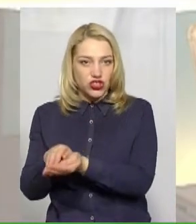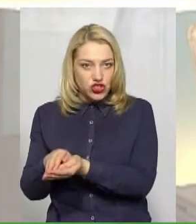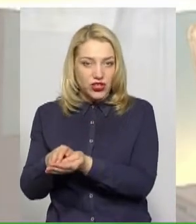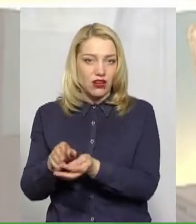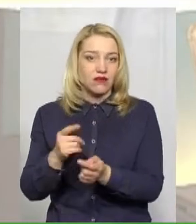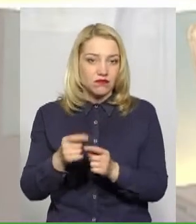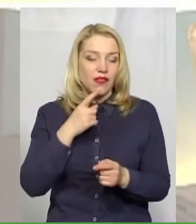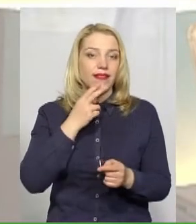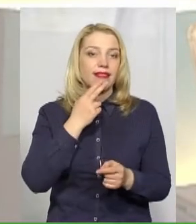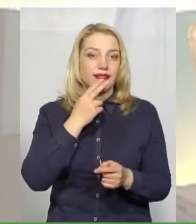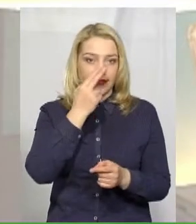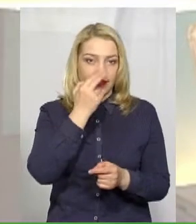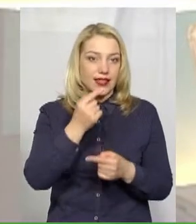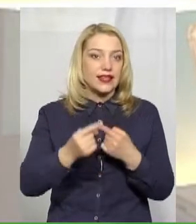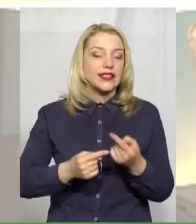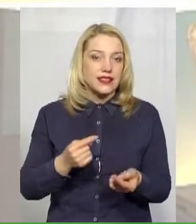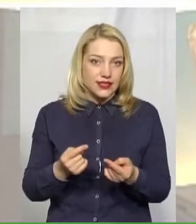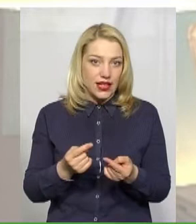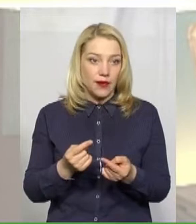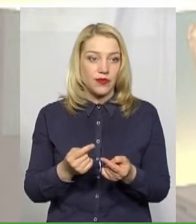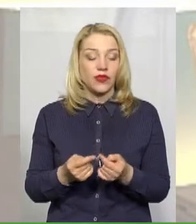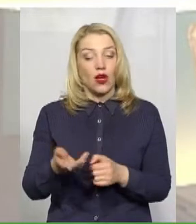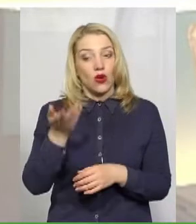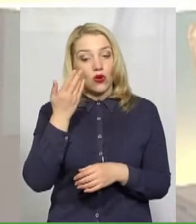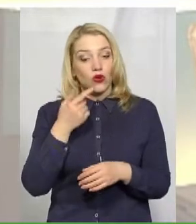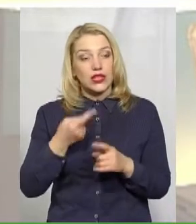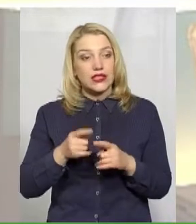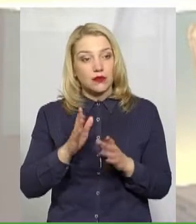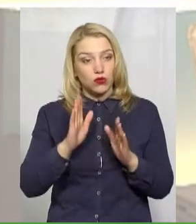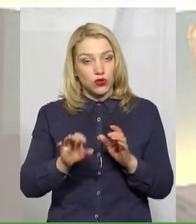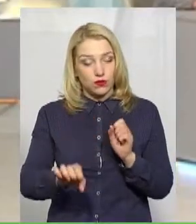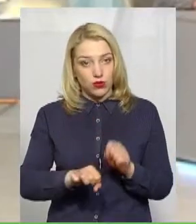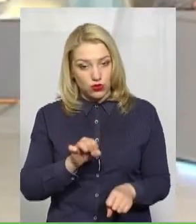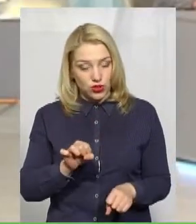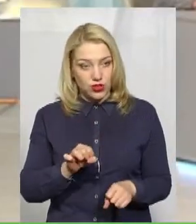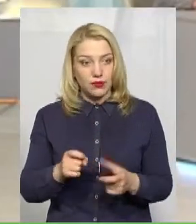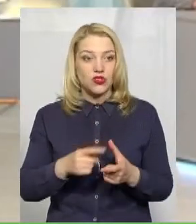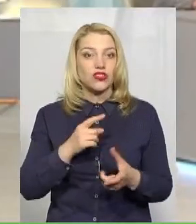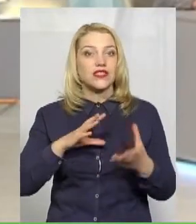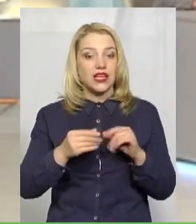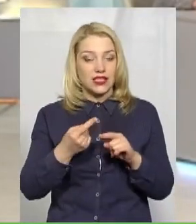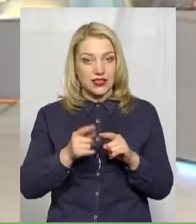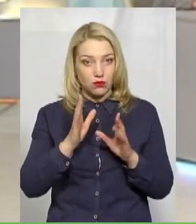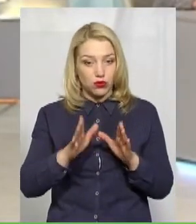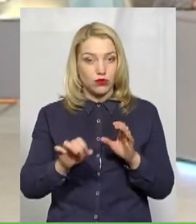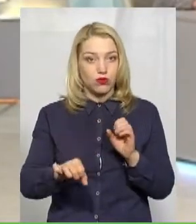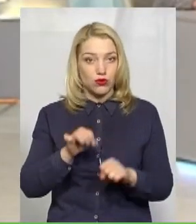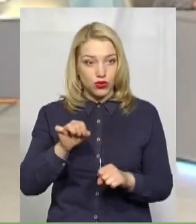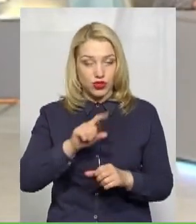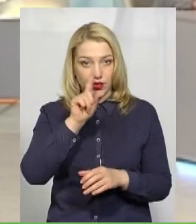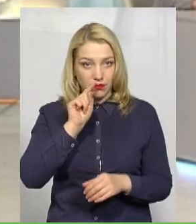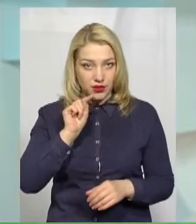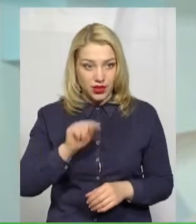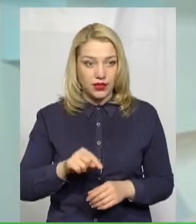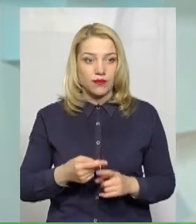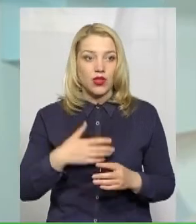традицією. Коли це буде порушенням? І чи взагалі це може бути порушенням? Ну, взагалі, громадським місцем є це будь-яке